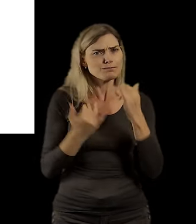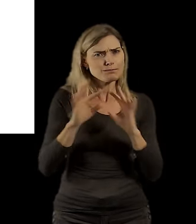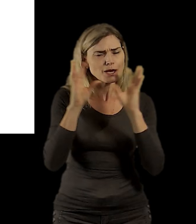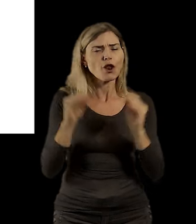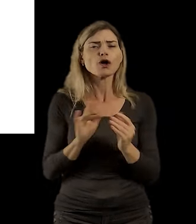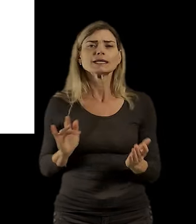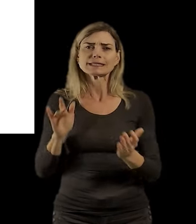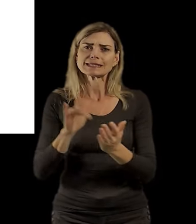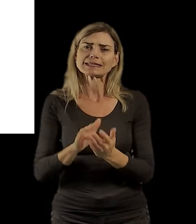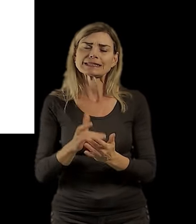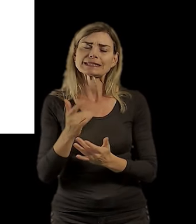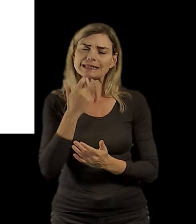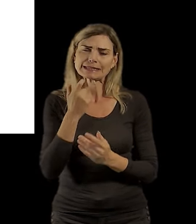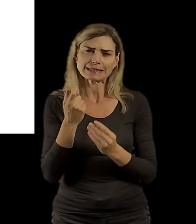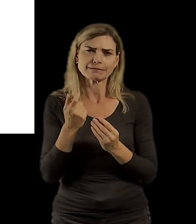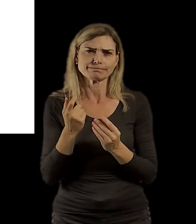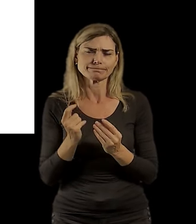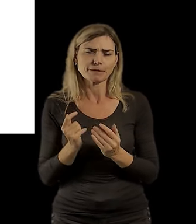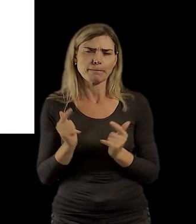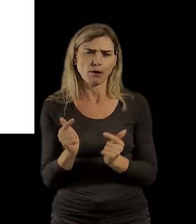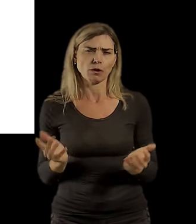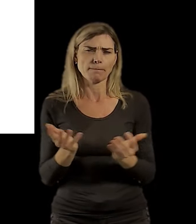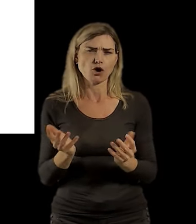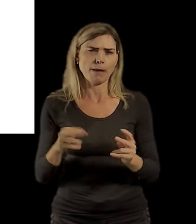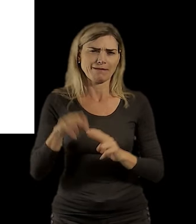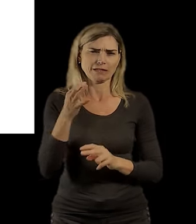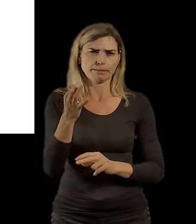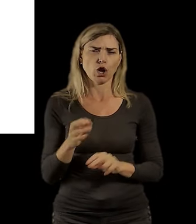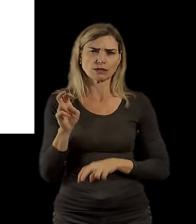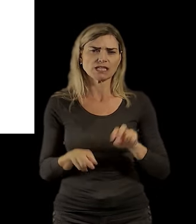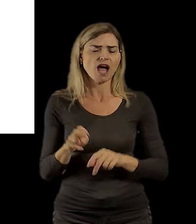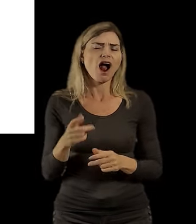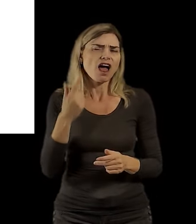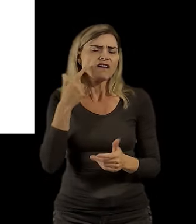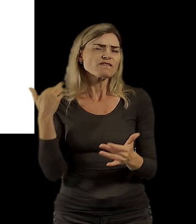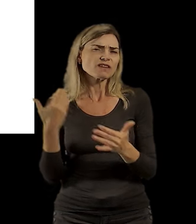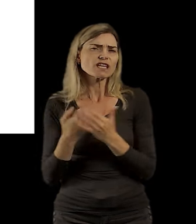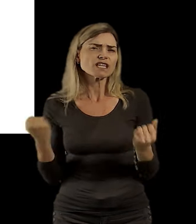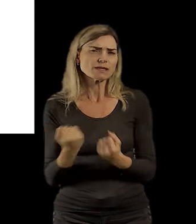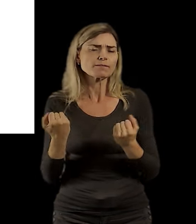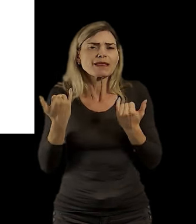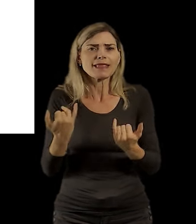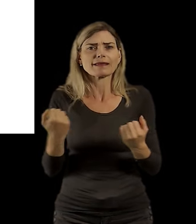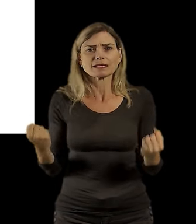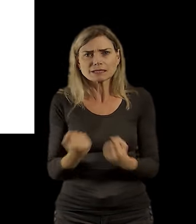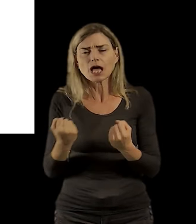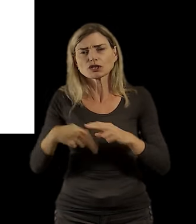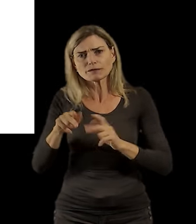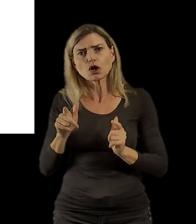dostat mnohem výš, ale ještě tam prostě nejsme. Snažíme se teď investovat do té segregované